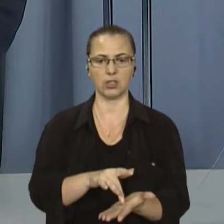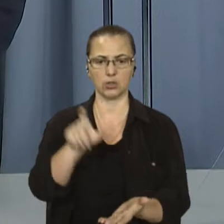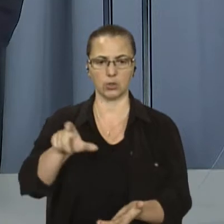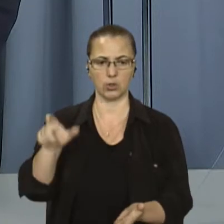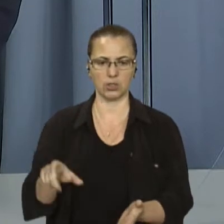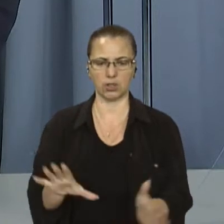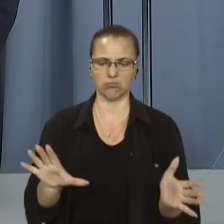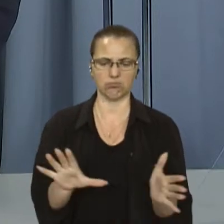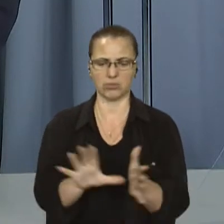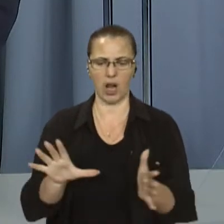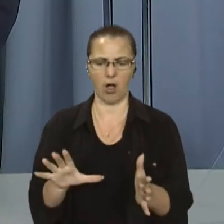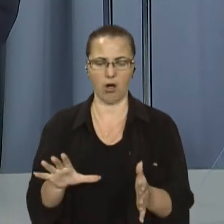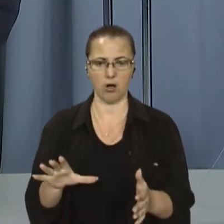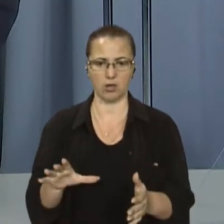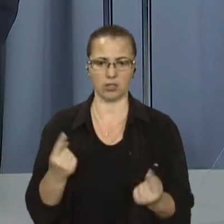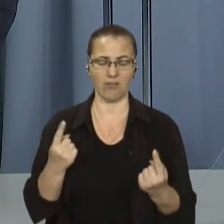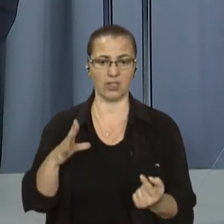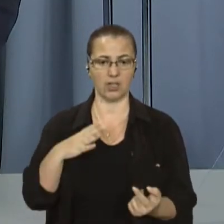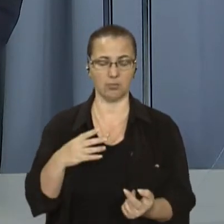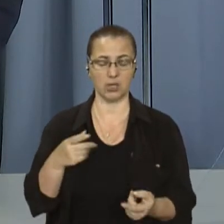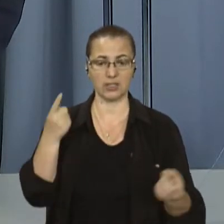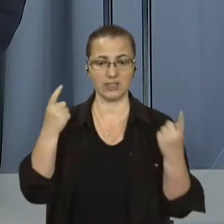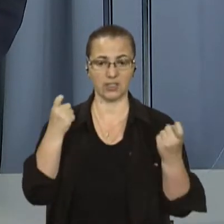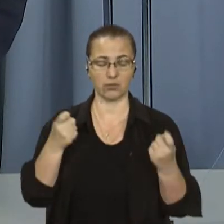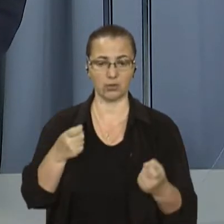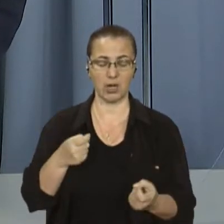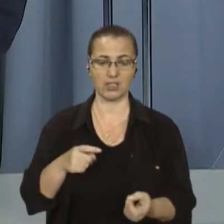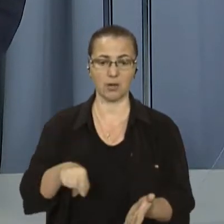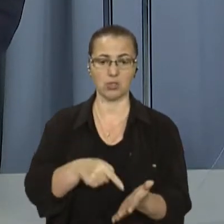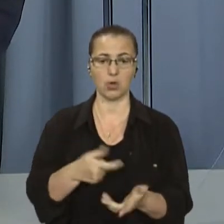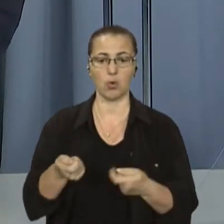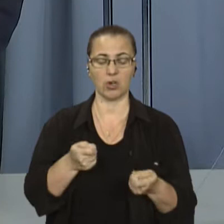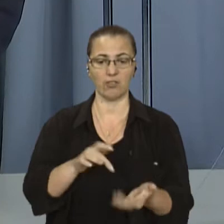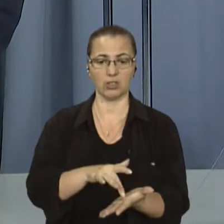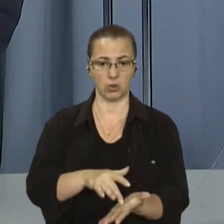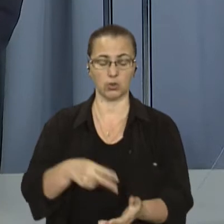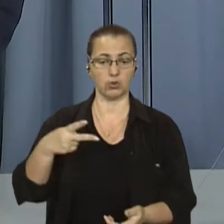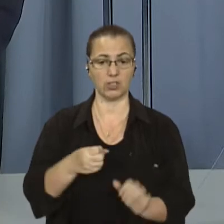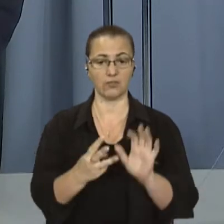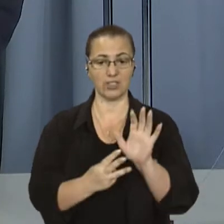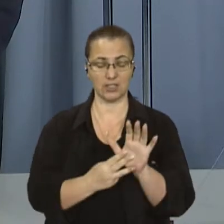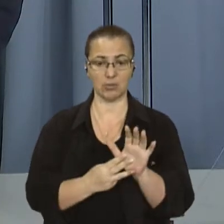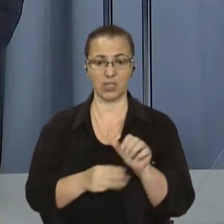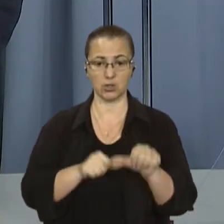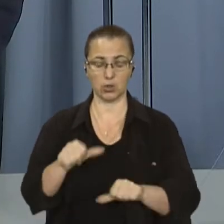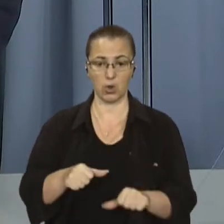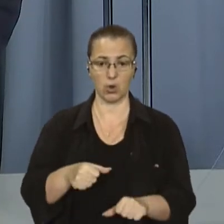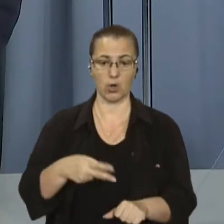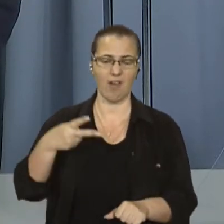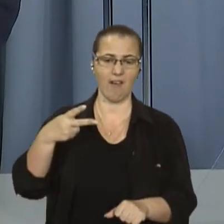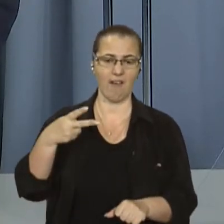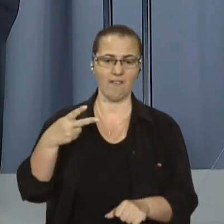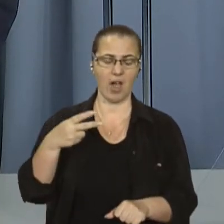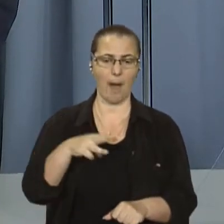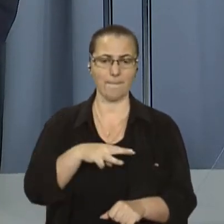нові рекорди. За даними міського управління туризму, у 2018-му Львів відвідали 2 мільйони 200 тисяч людей,